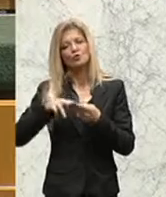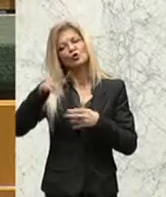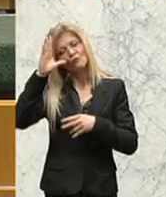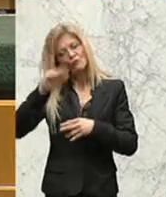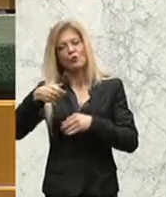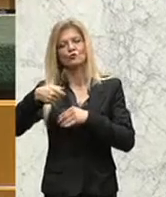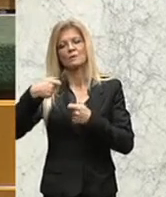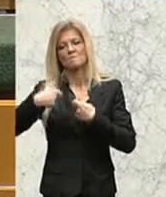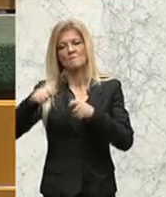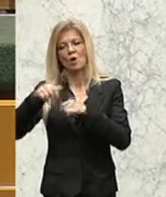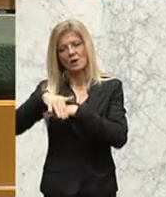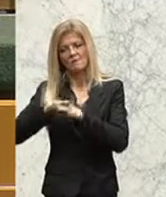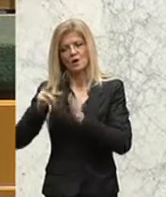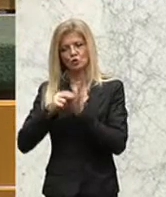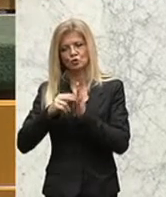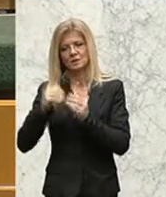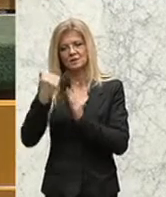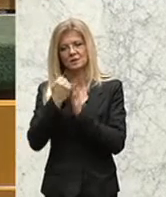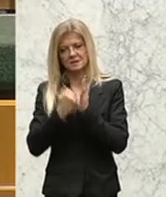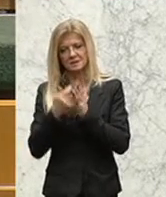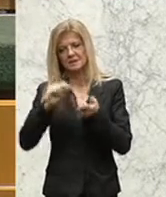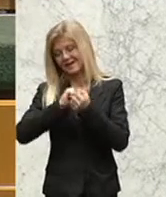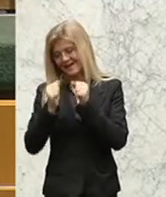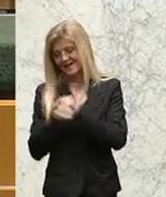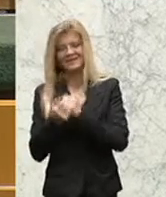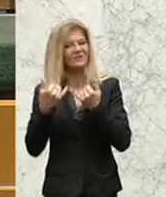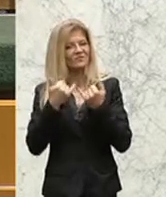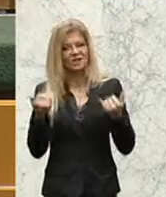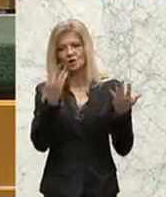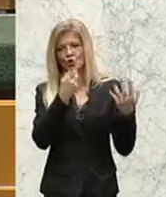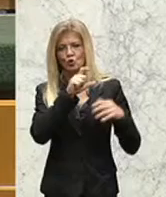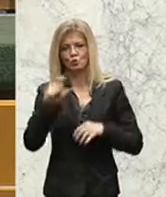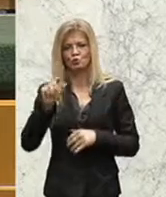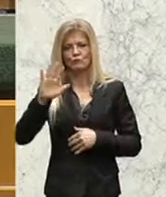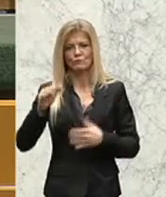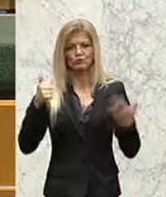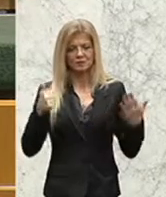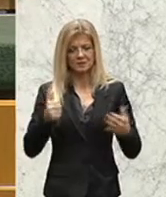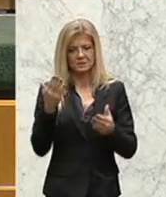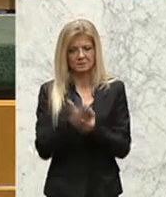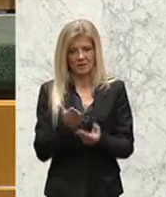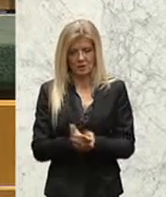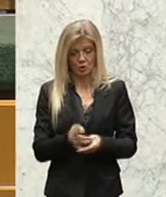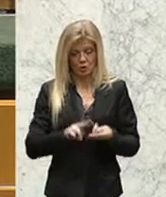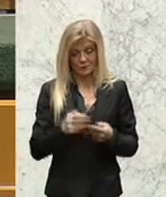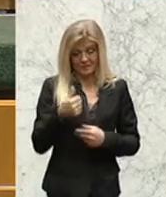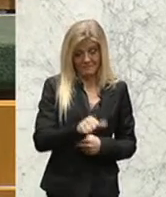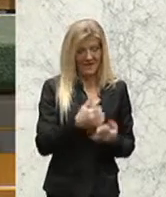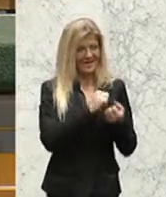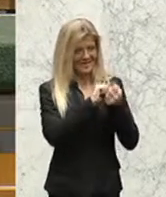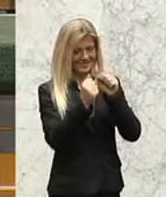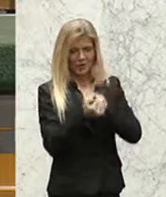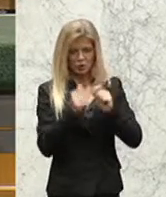965 der Beilagen. Hierzuliegen ein Zusatz bzw. Abänderungsantrag der Abgeordneten Dr.